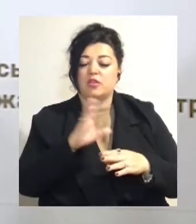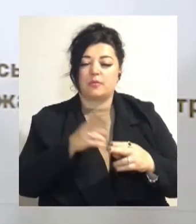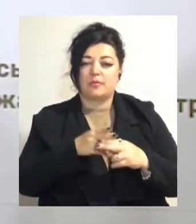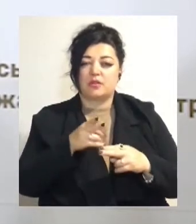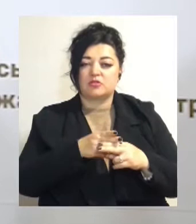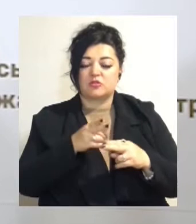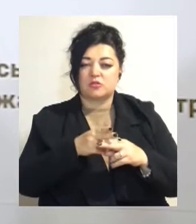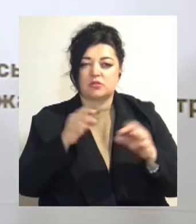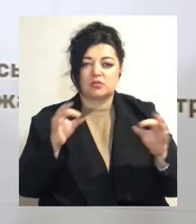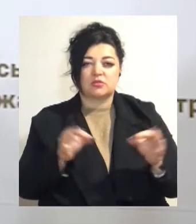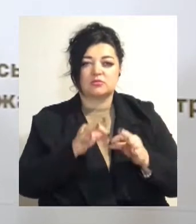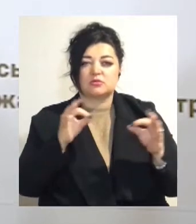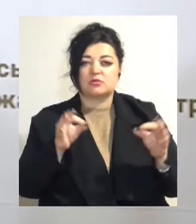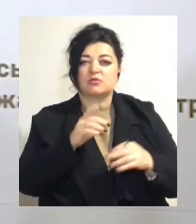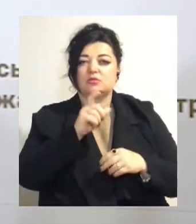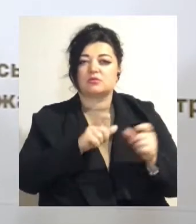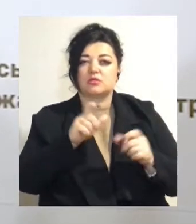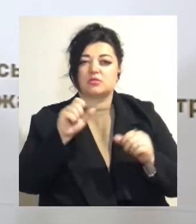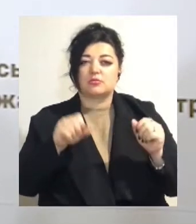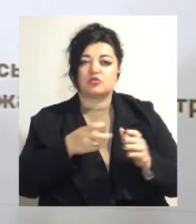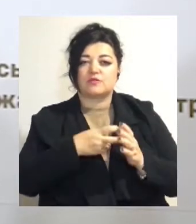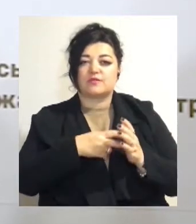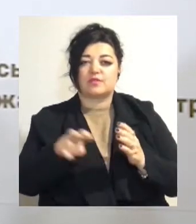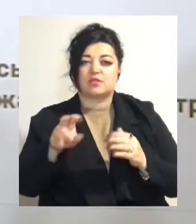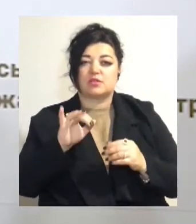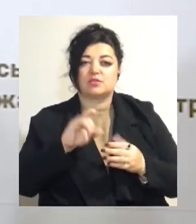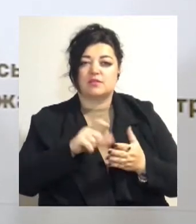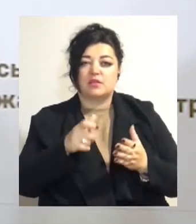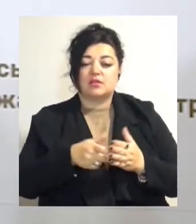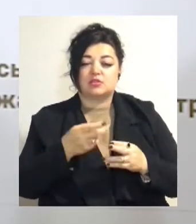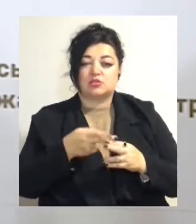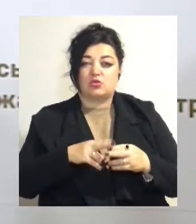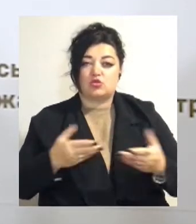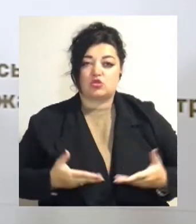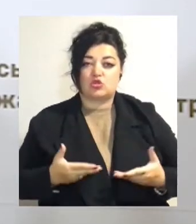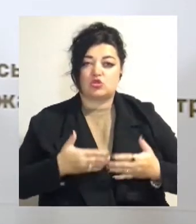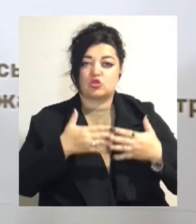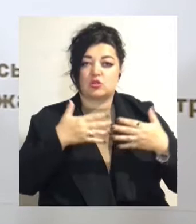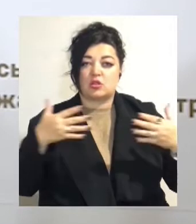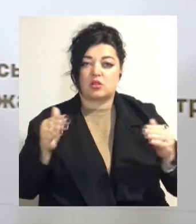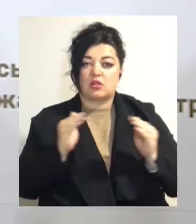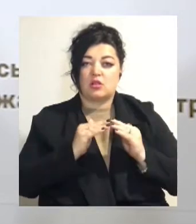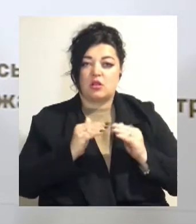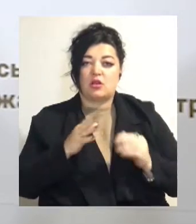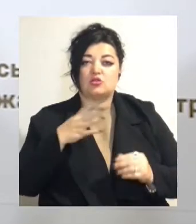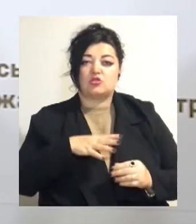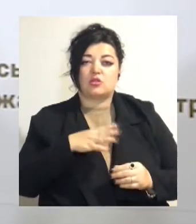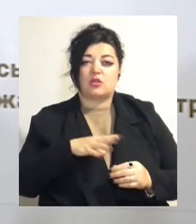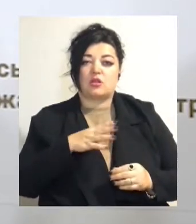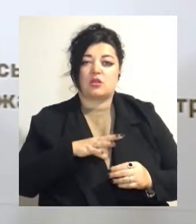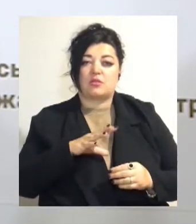свобідно, без свого житла, чекаємо рез для того, щоб